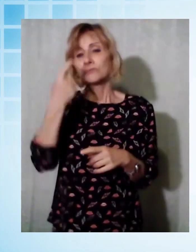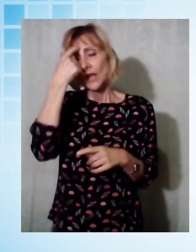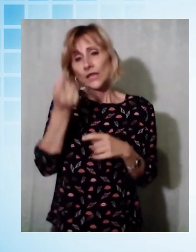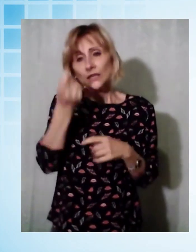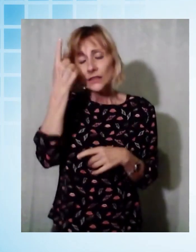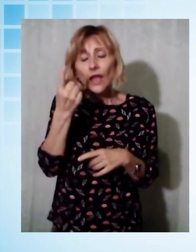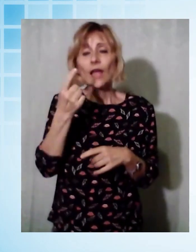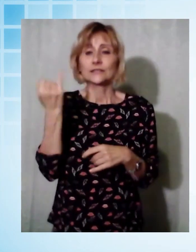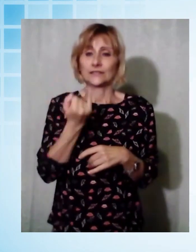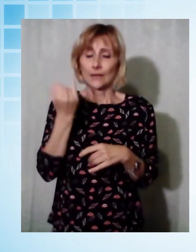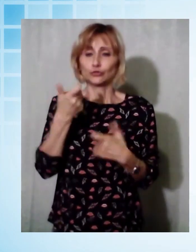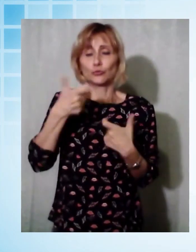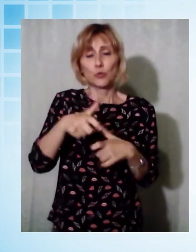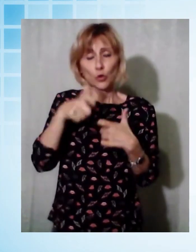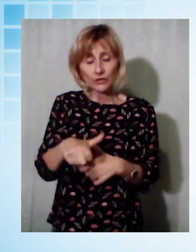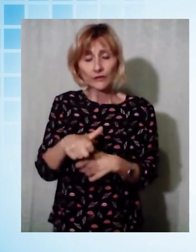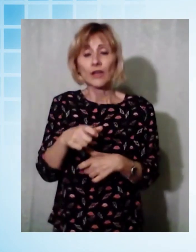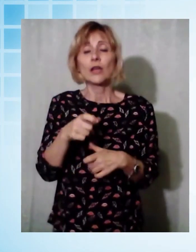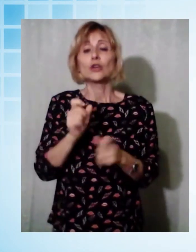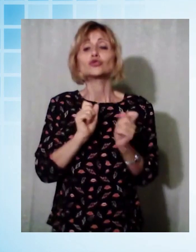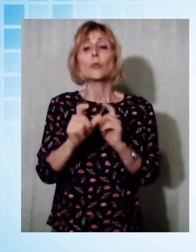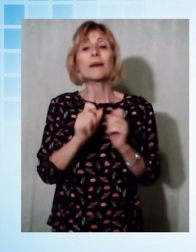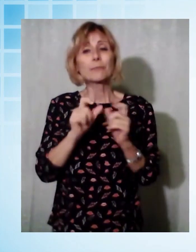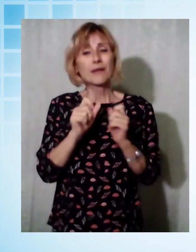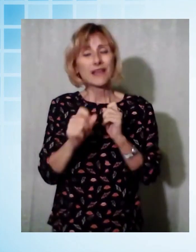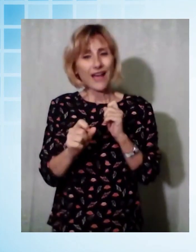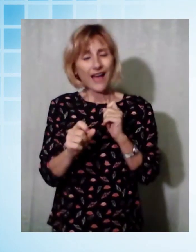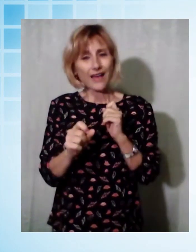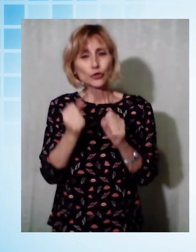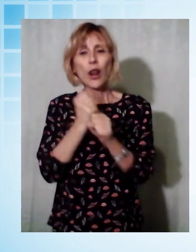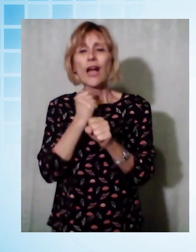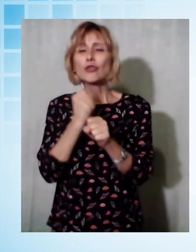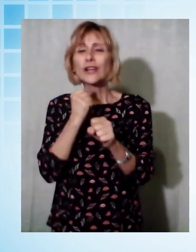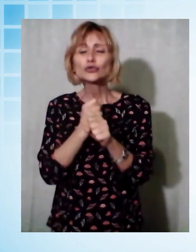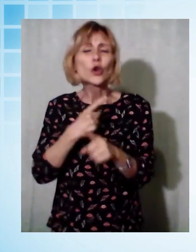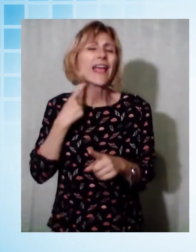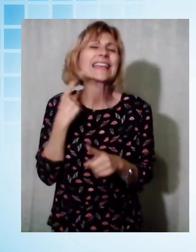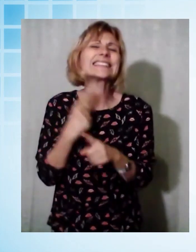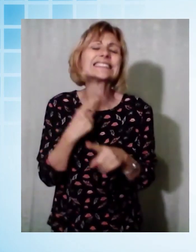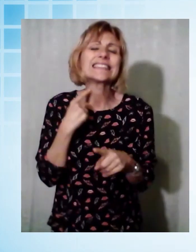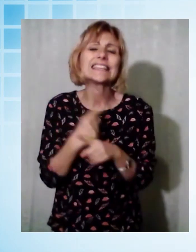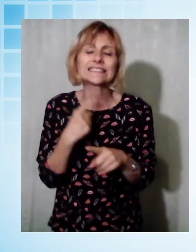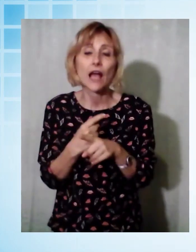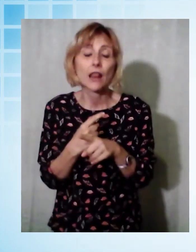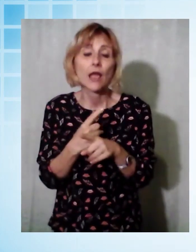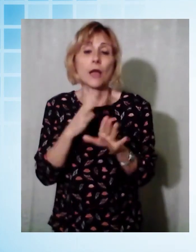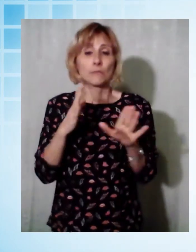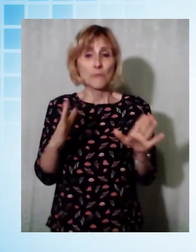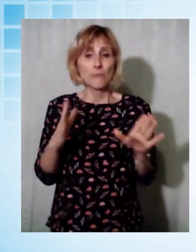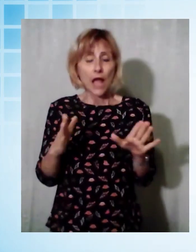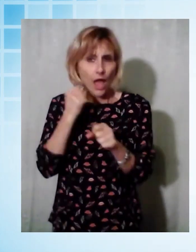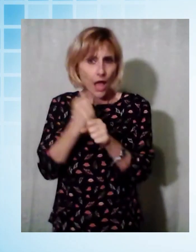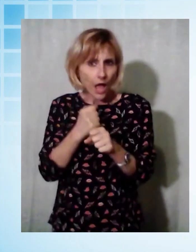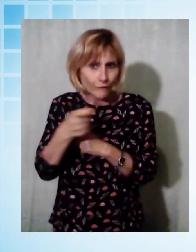rientrati nemmeno nel turno di vaccinazione per i lavoratori essenziali e preso atto che il